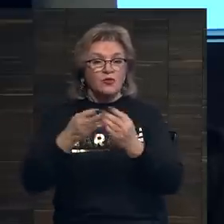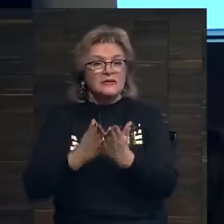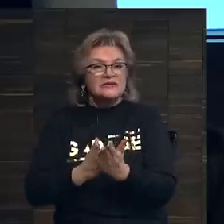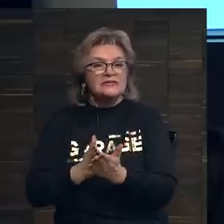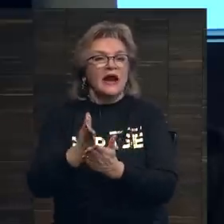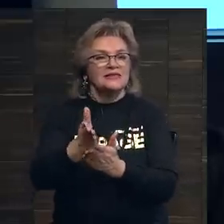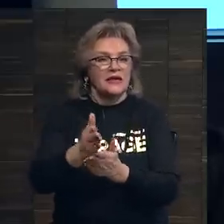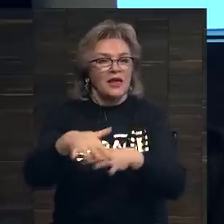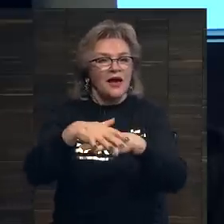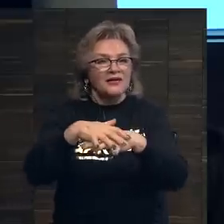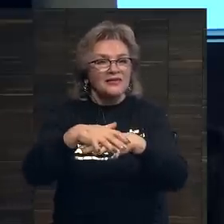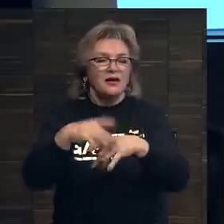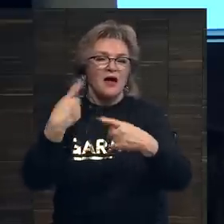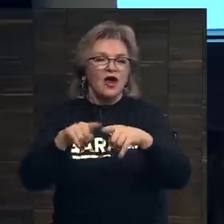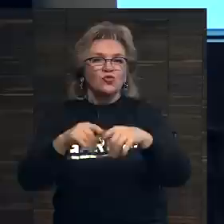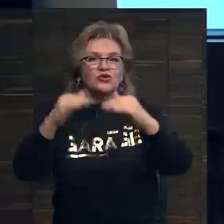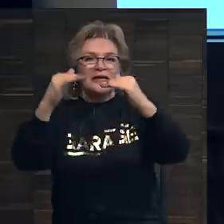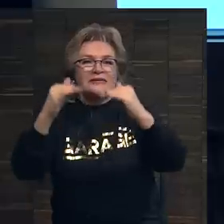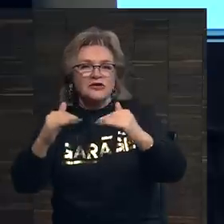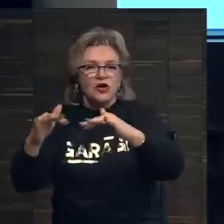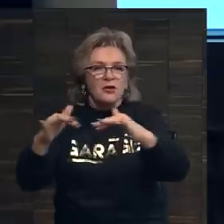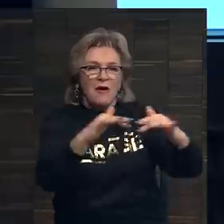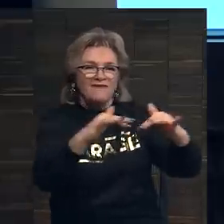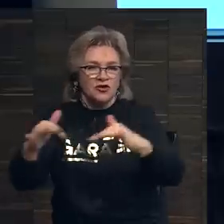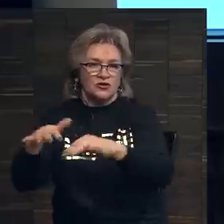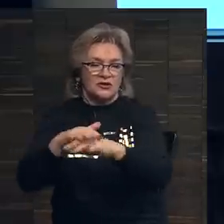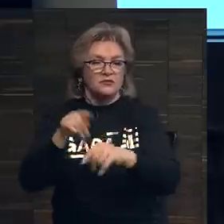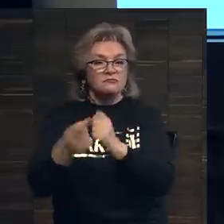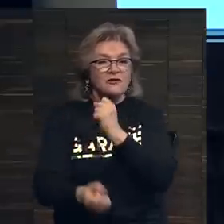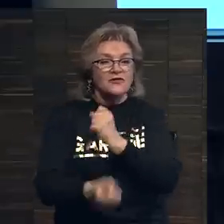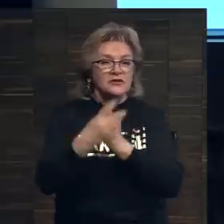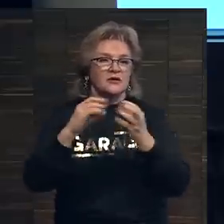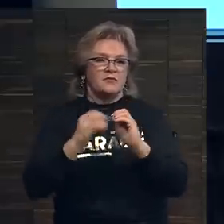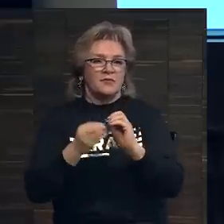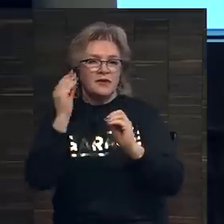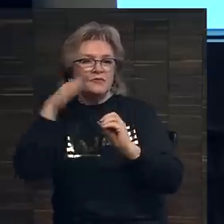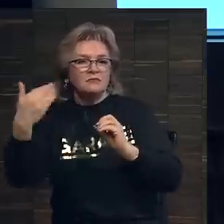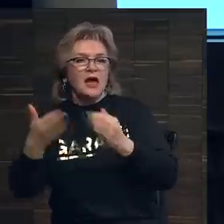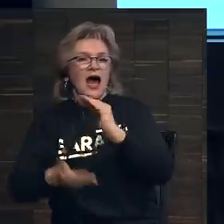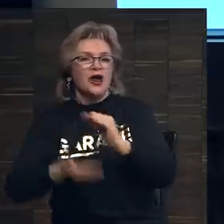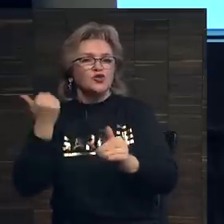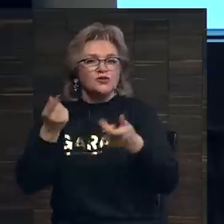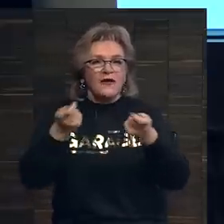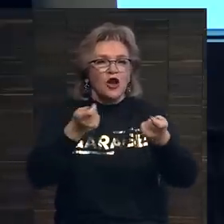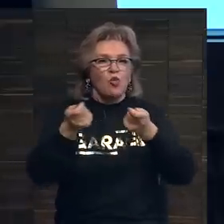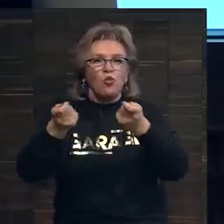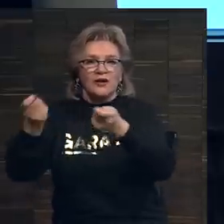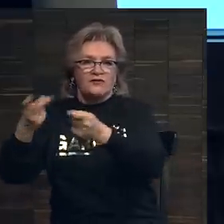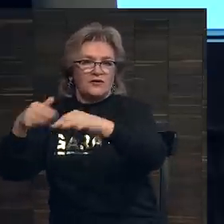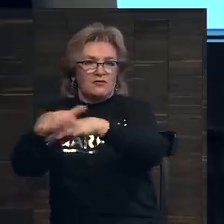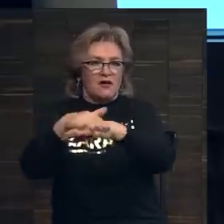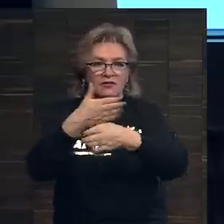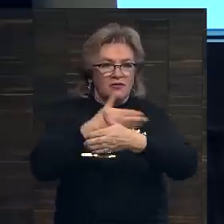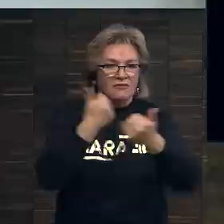рынка снижать волатильность, подвижность рынка. Здесь возникают проблемы с точки зрения отсутствия регулирования на этом рынке,